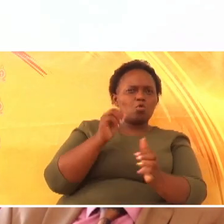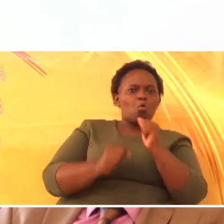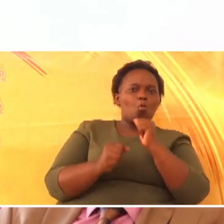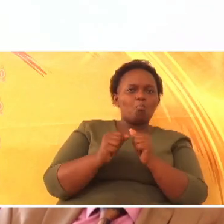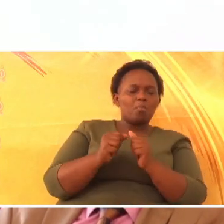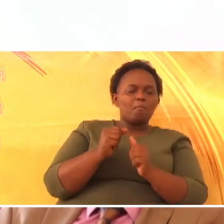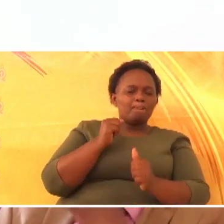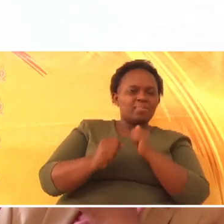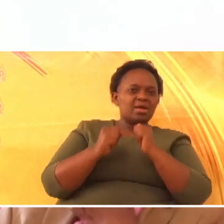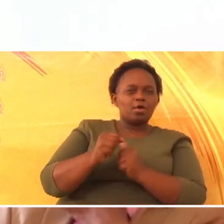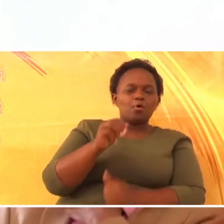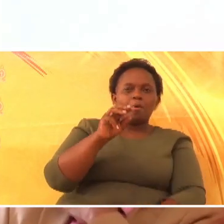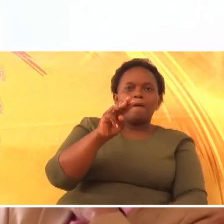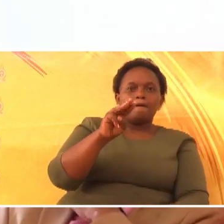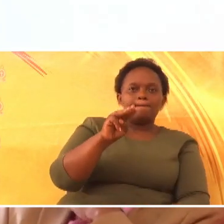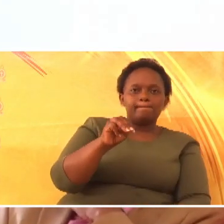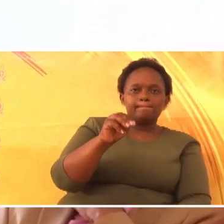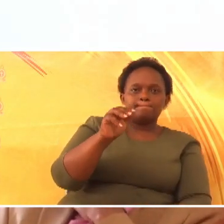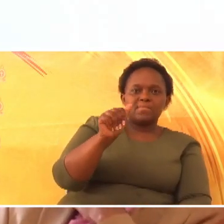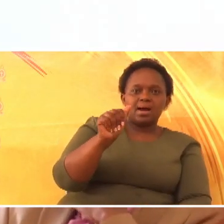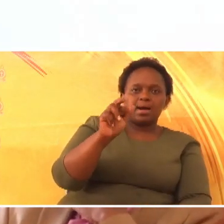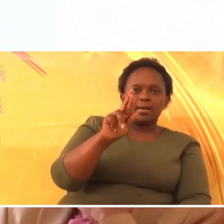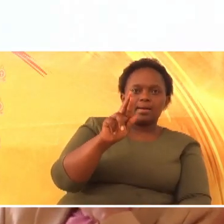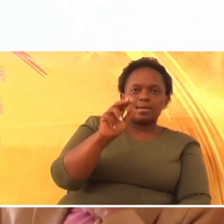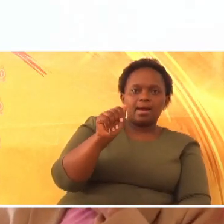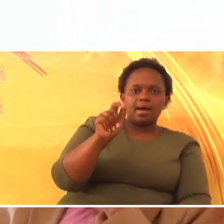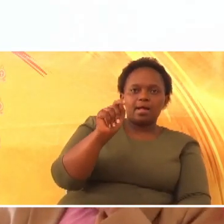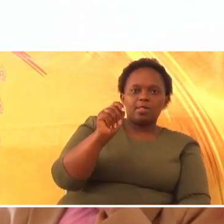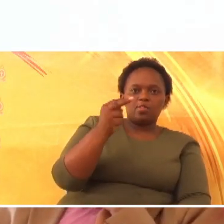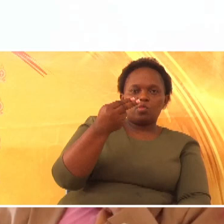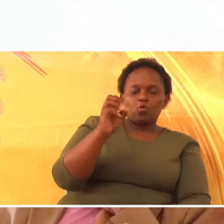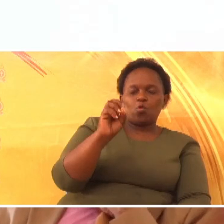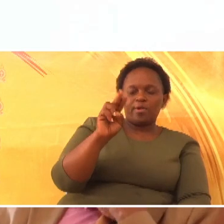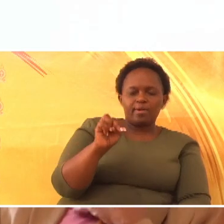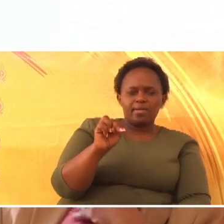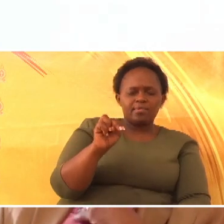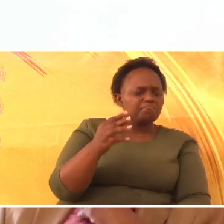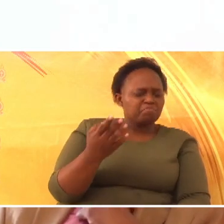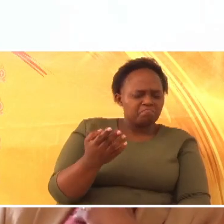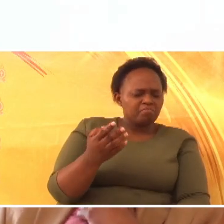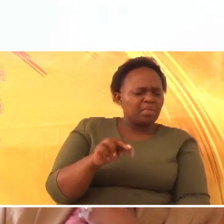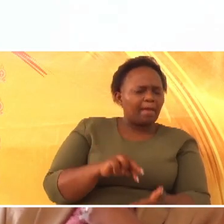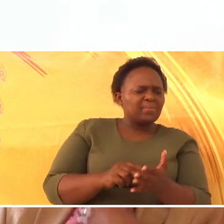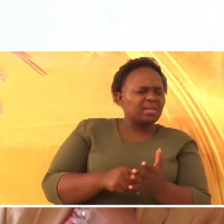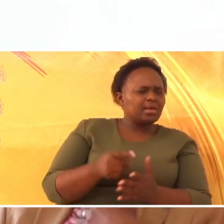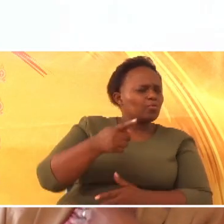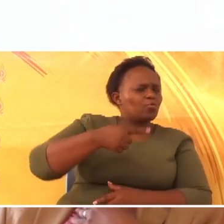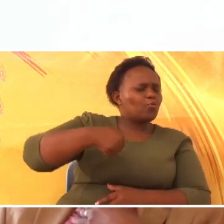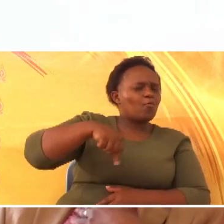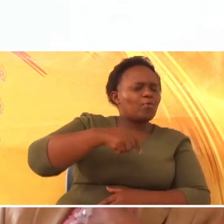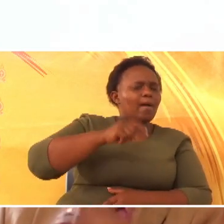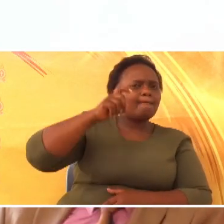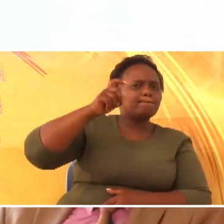nilazima